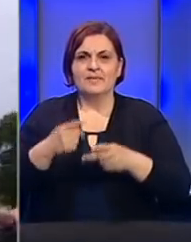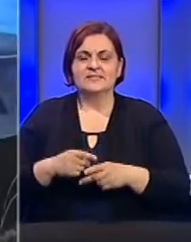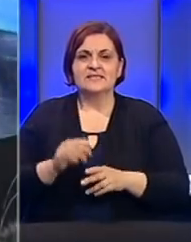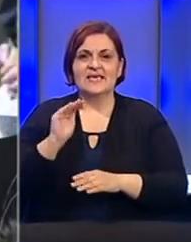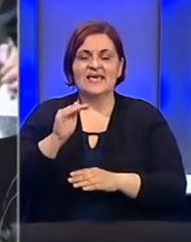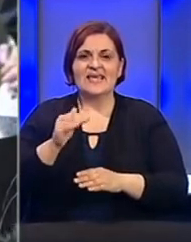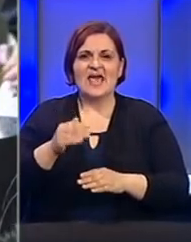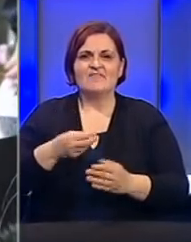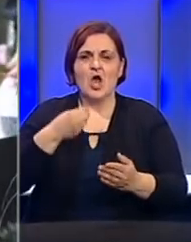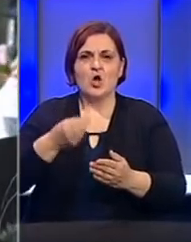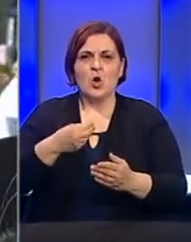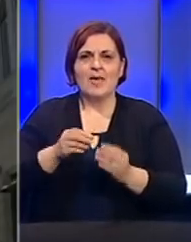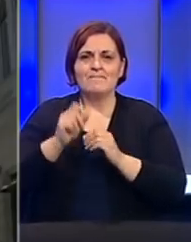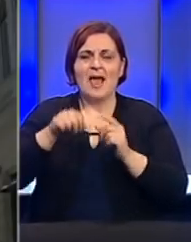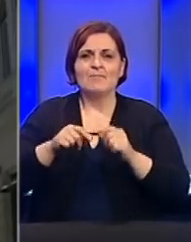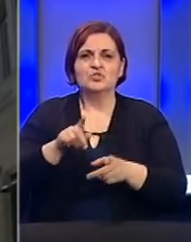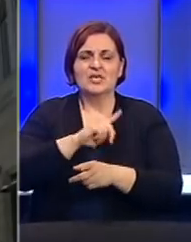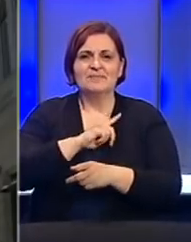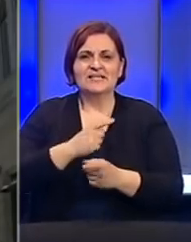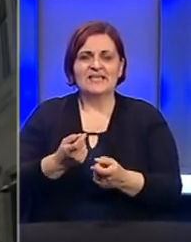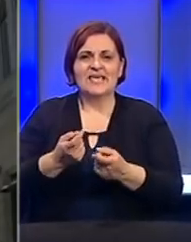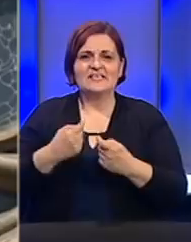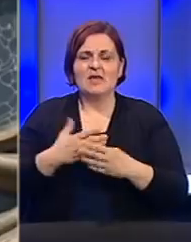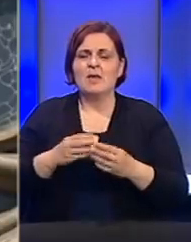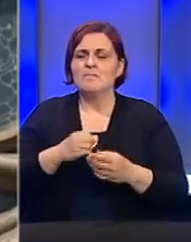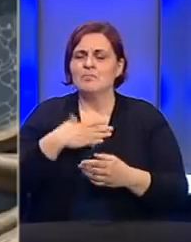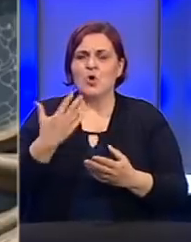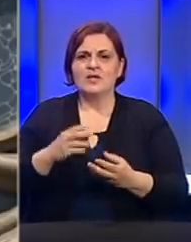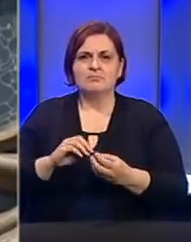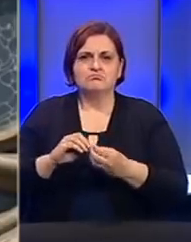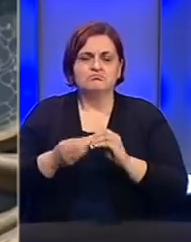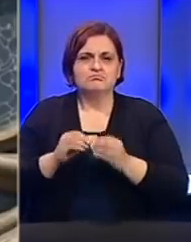komemoracije Blajburskim žrtvama u Sarajevu izazvala brojne reakcije.